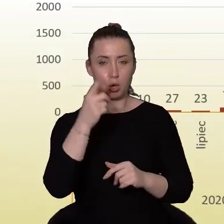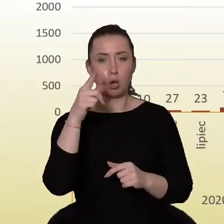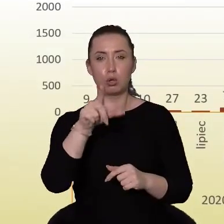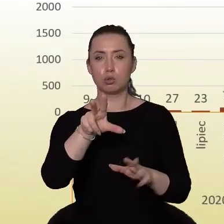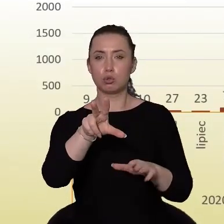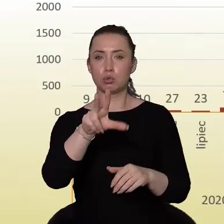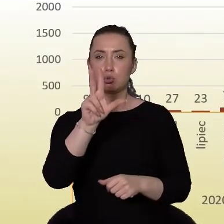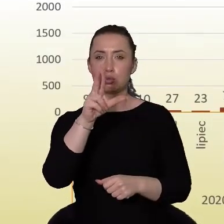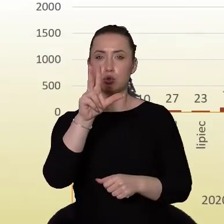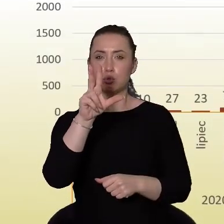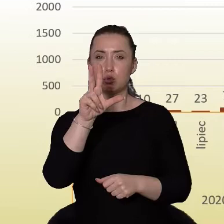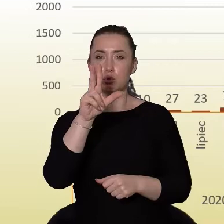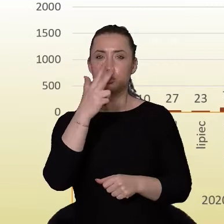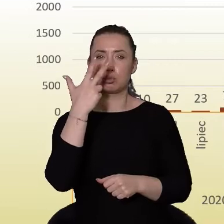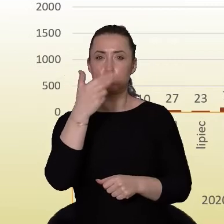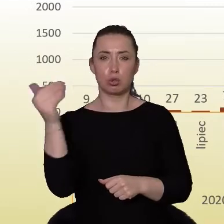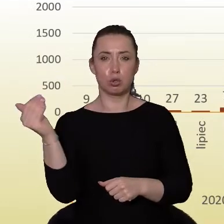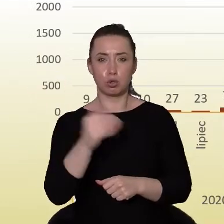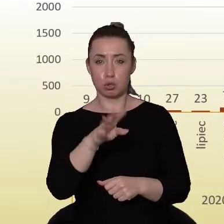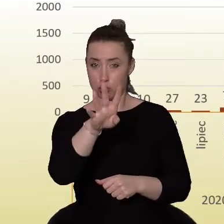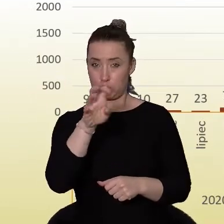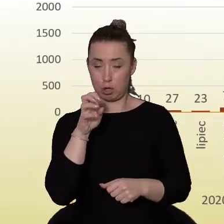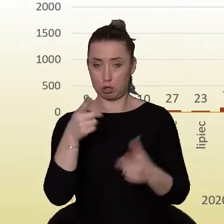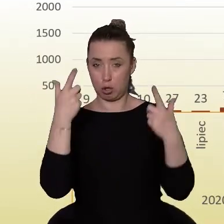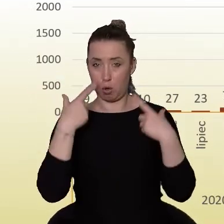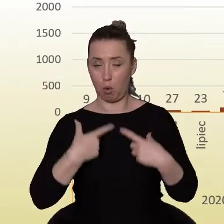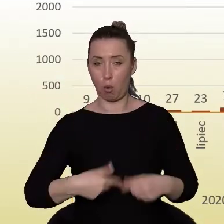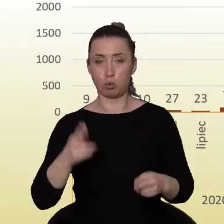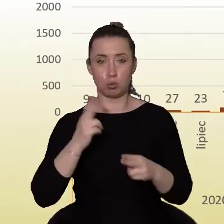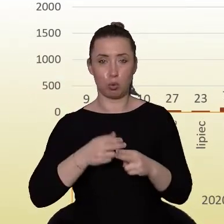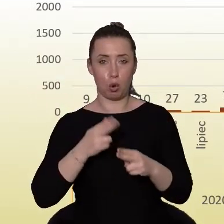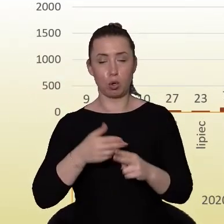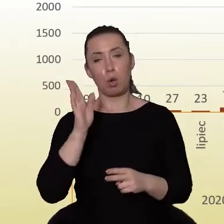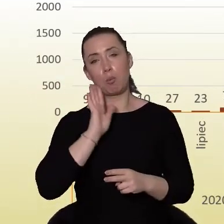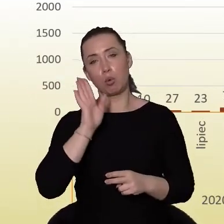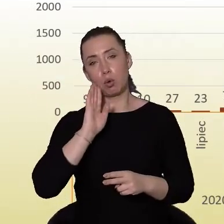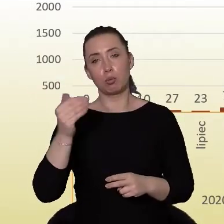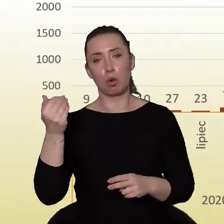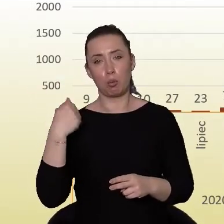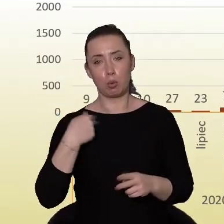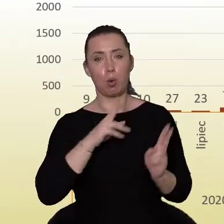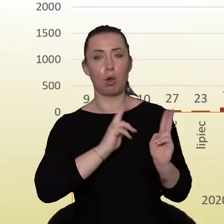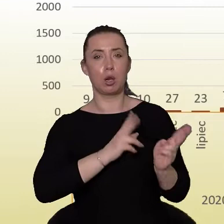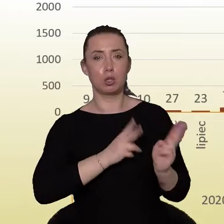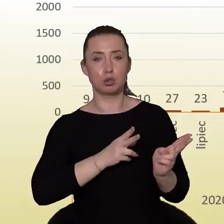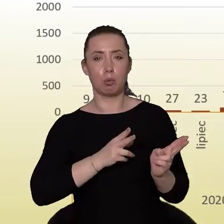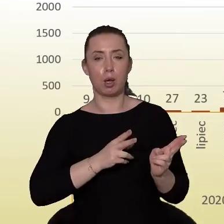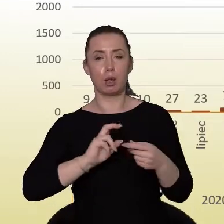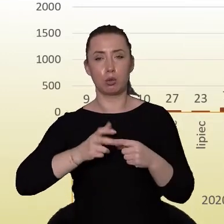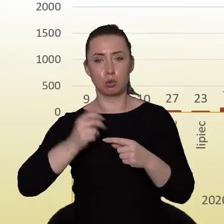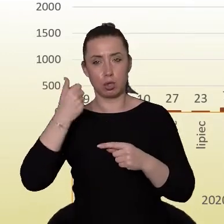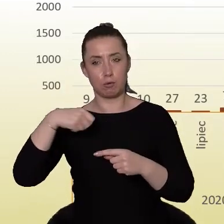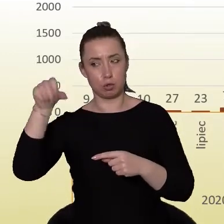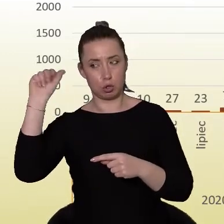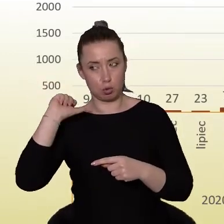3400 zakażeń w Toruniu przez cały miesiąc. Podobne wartości były w listopadzie i grudniu ubiegłego roku